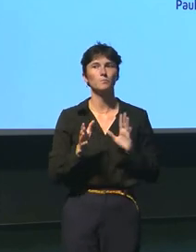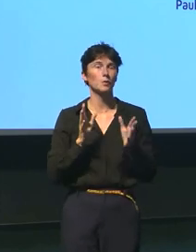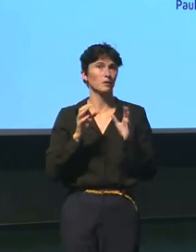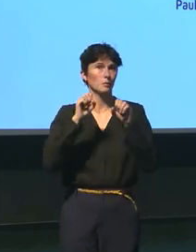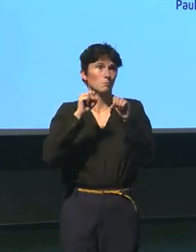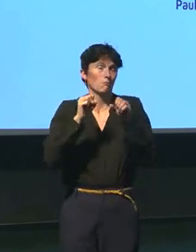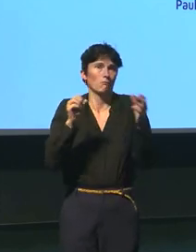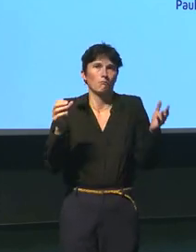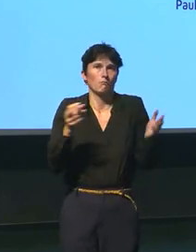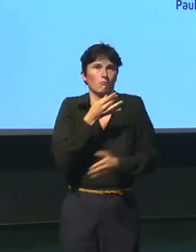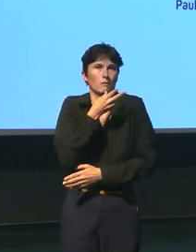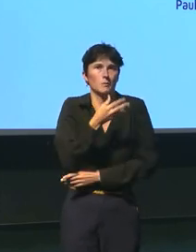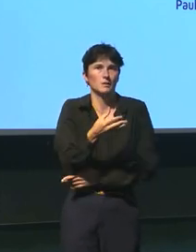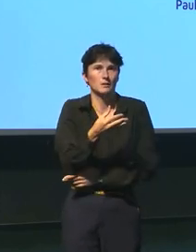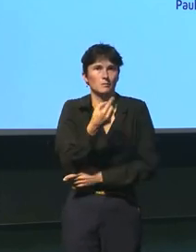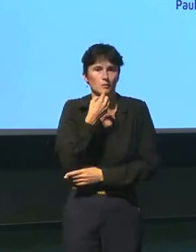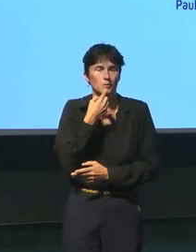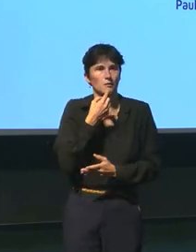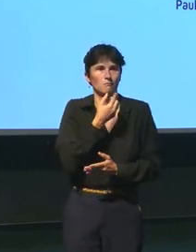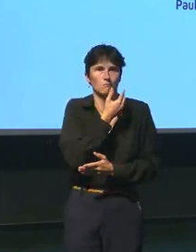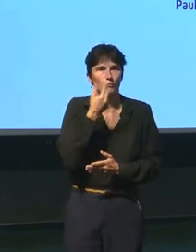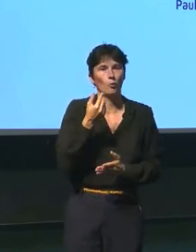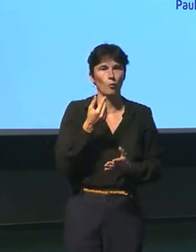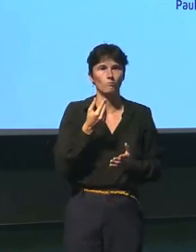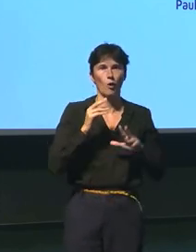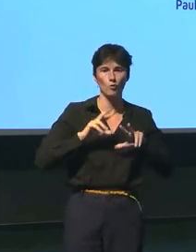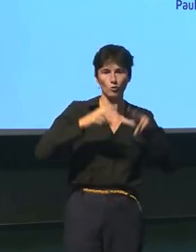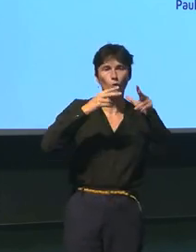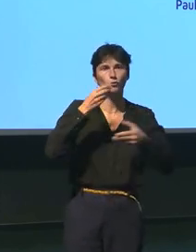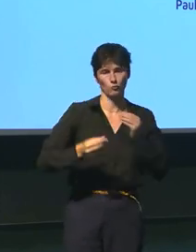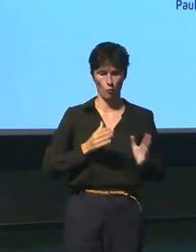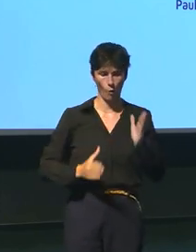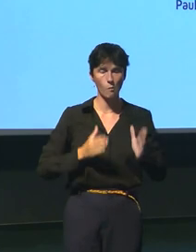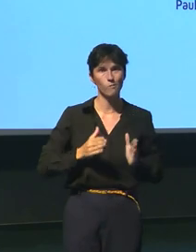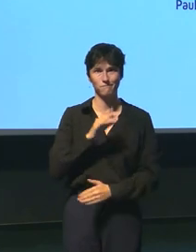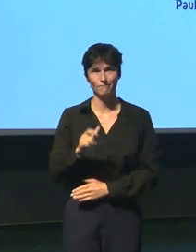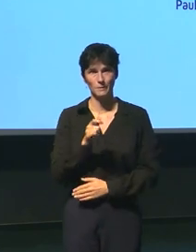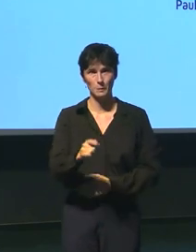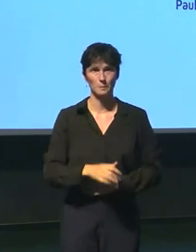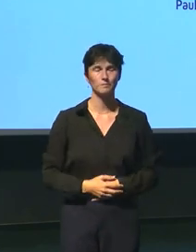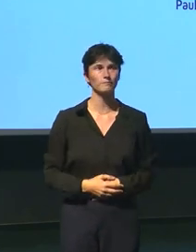même par des automates par des drogues alors la question est-ce qu'il y a eu d'autres